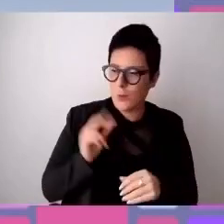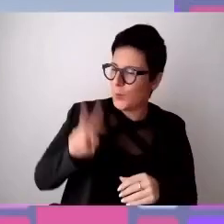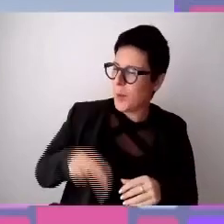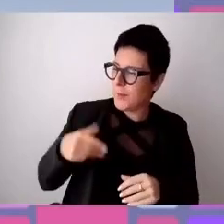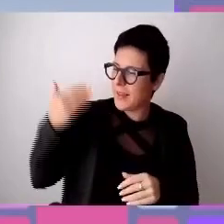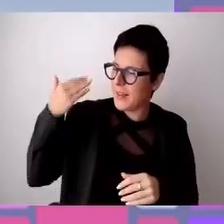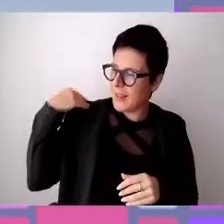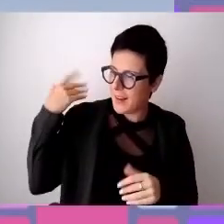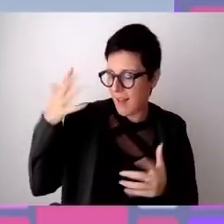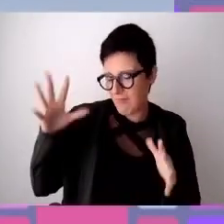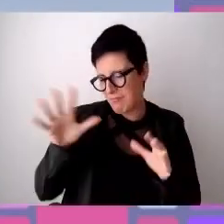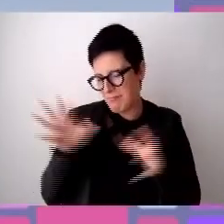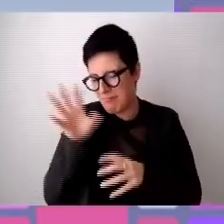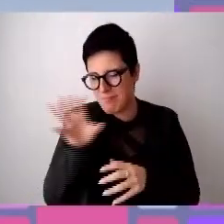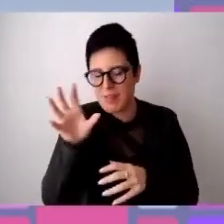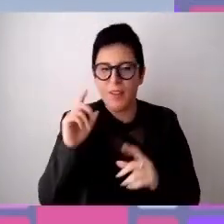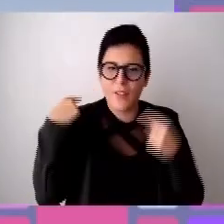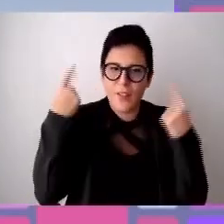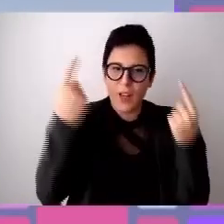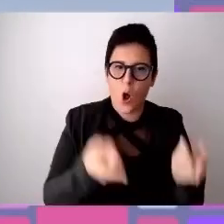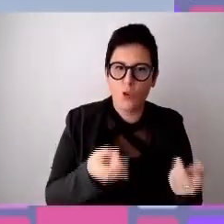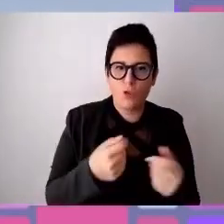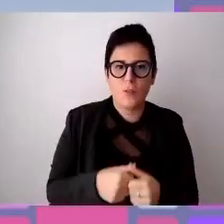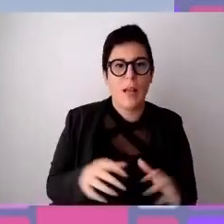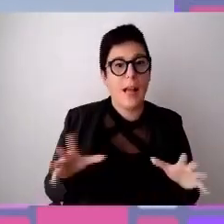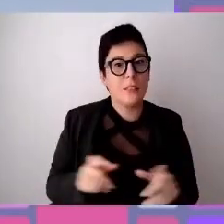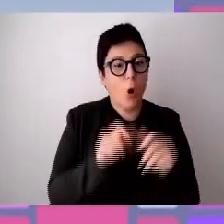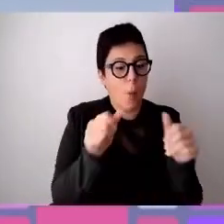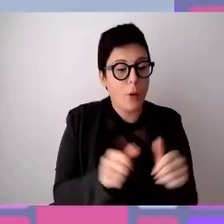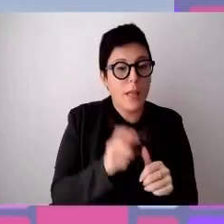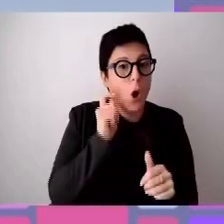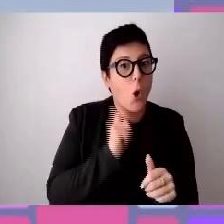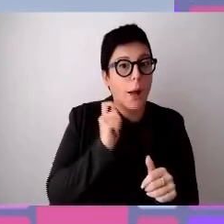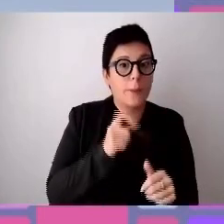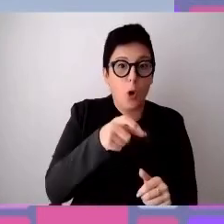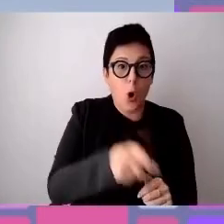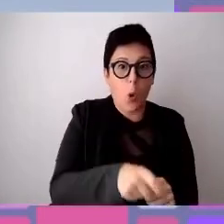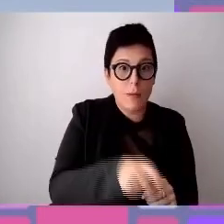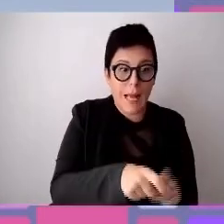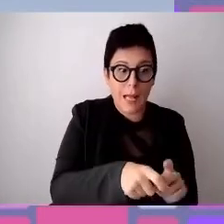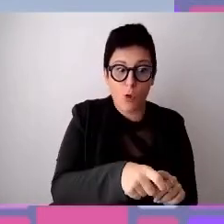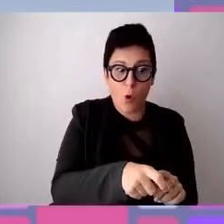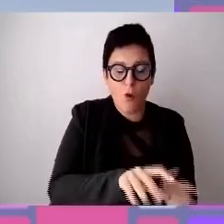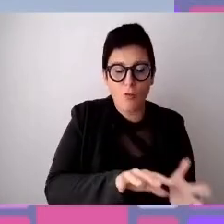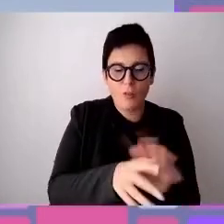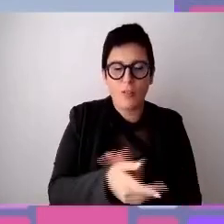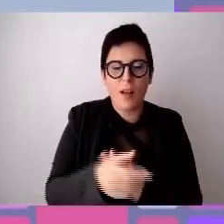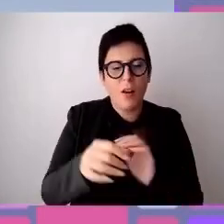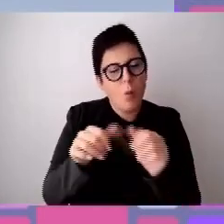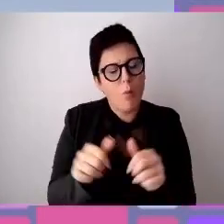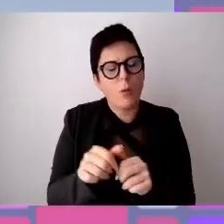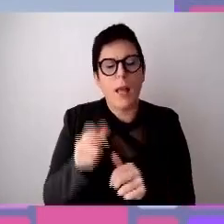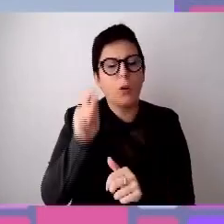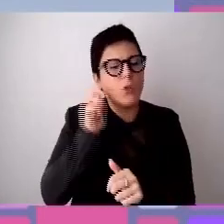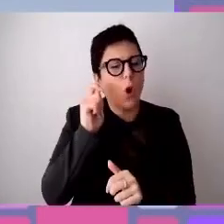oggi si è passati da un modello di collocamento obbligatorio ad un modello di collocamento mirato. Quindi questo cambio di paradigma ha